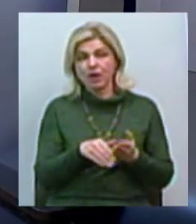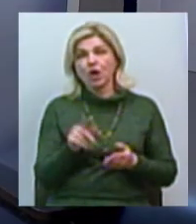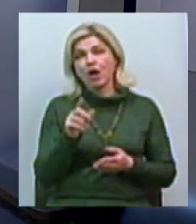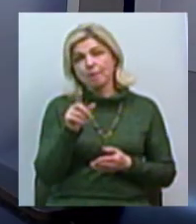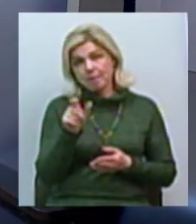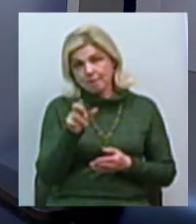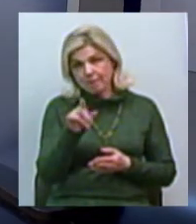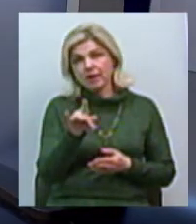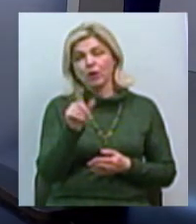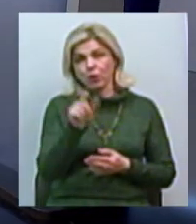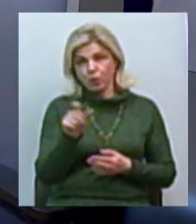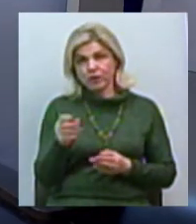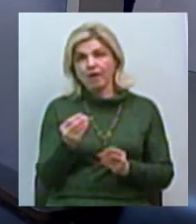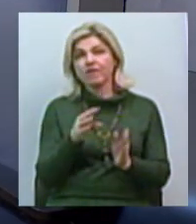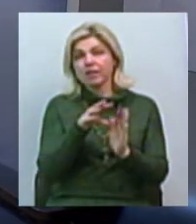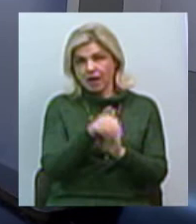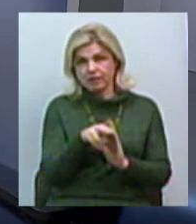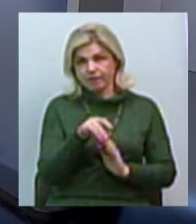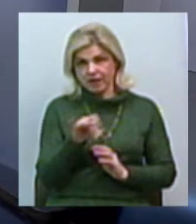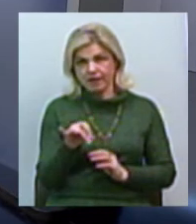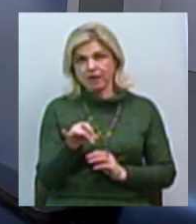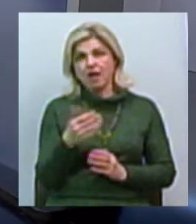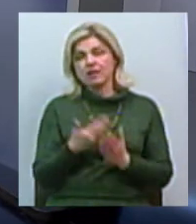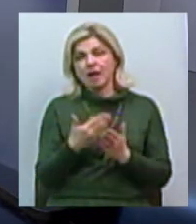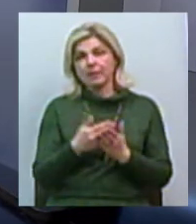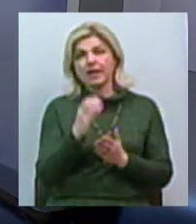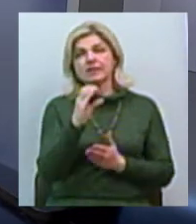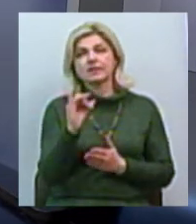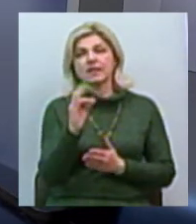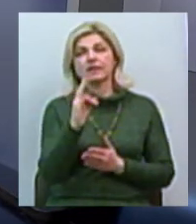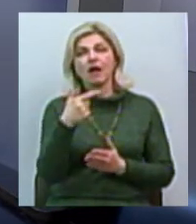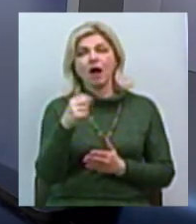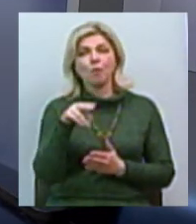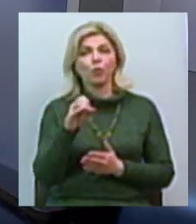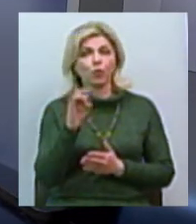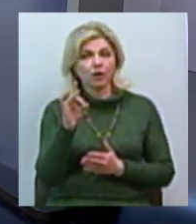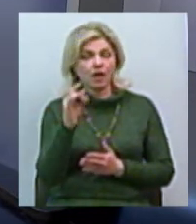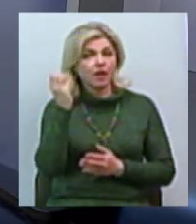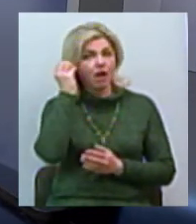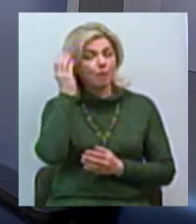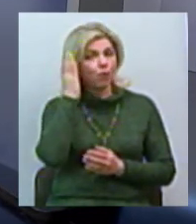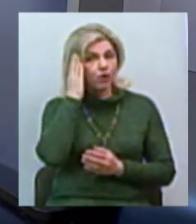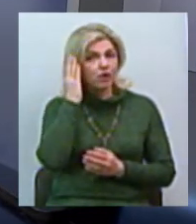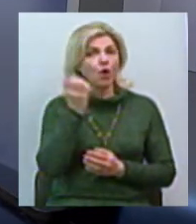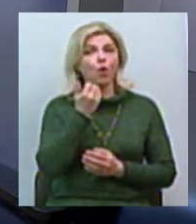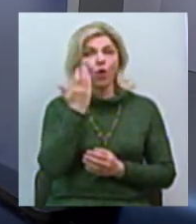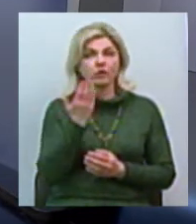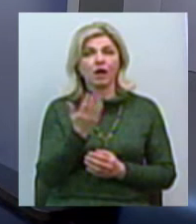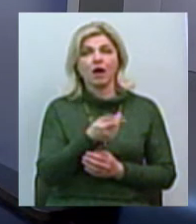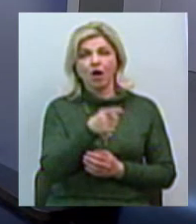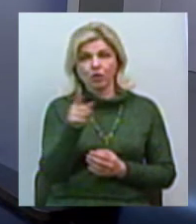вкладували. І ми маємо пример, опять-таки, того ж самого Сингапура, Японії, коли в определенні моменти були